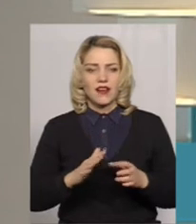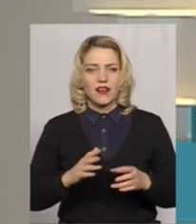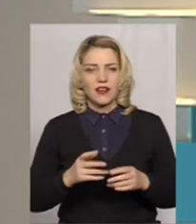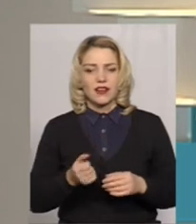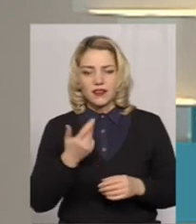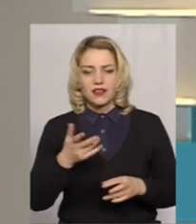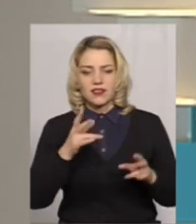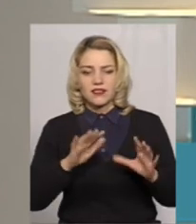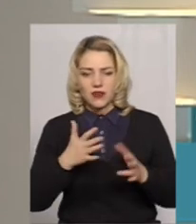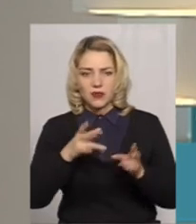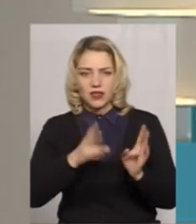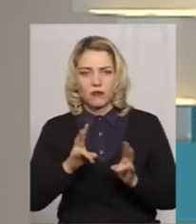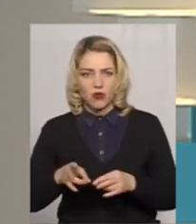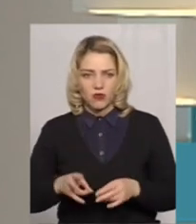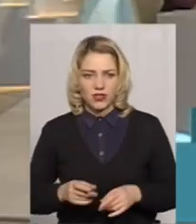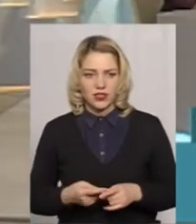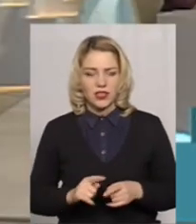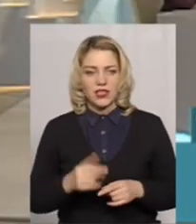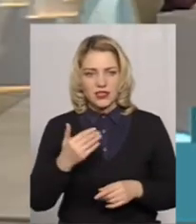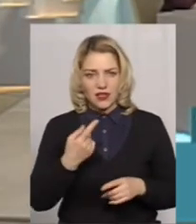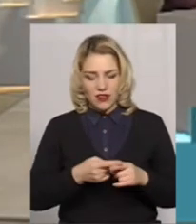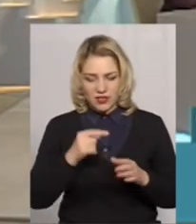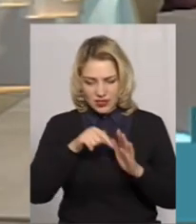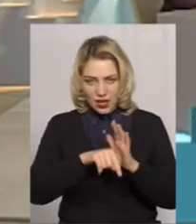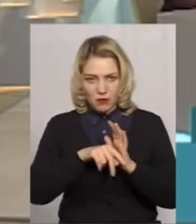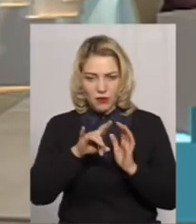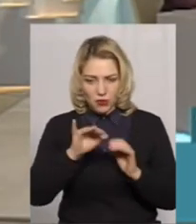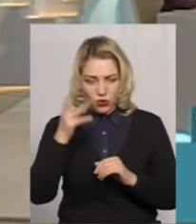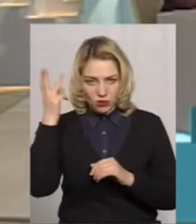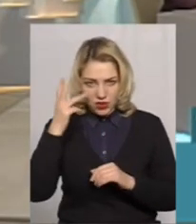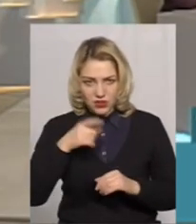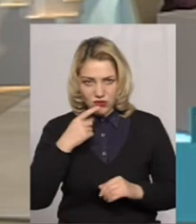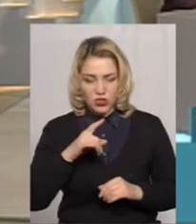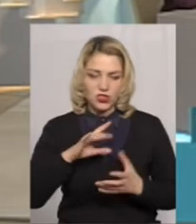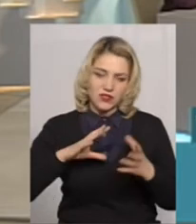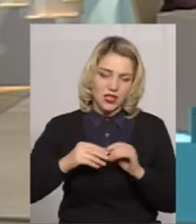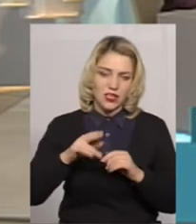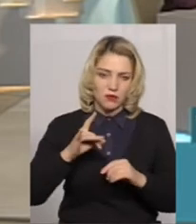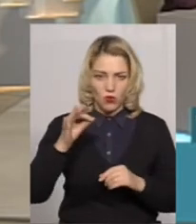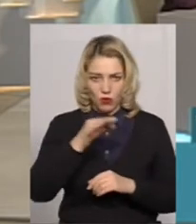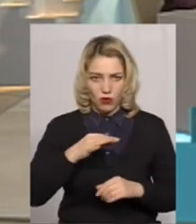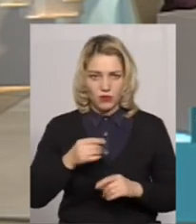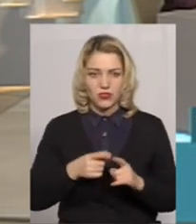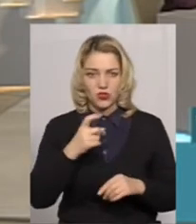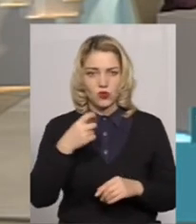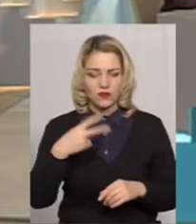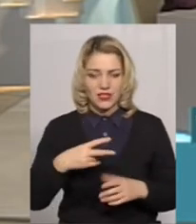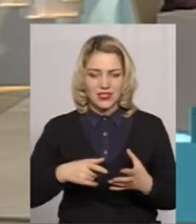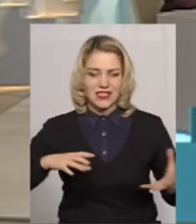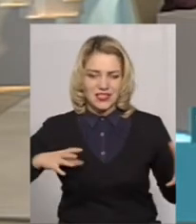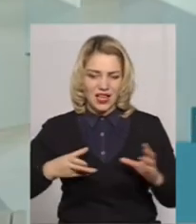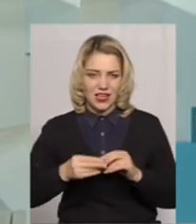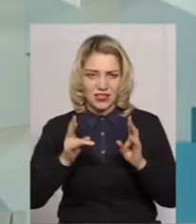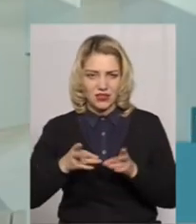летальні випадки ви назвали. Це саме про Хмельницький чи це взагалі про області? 120 – це загальний травматизм, 120